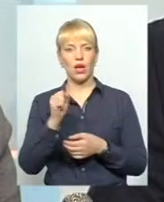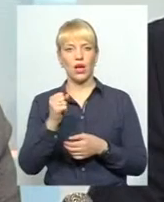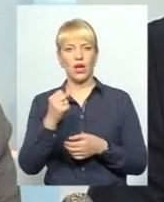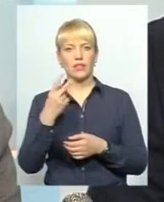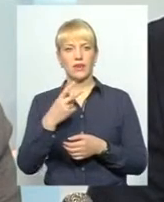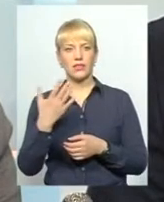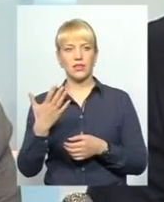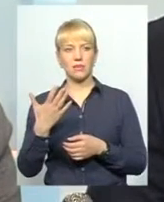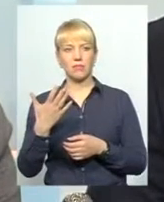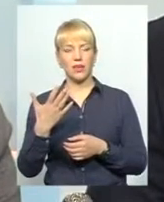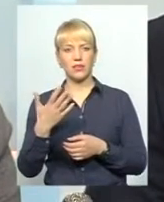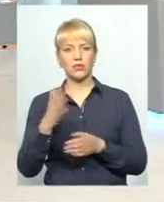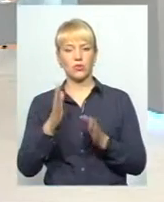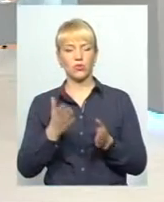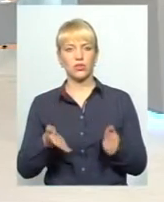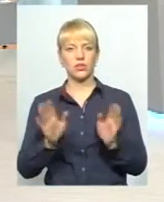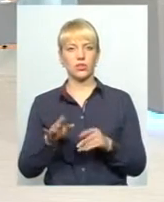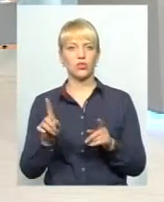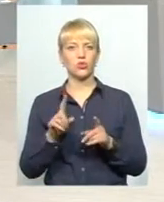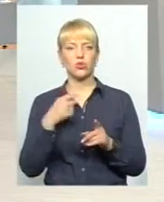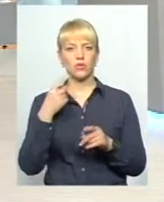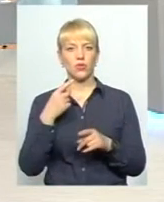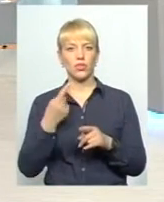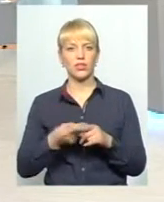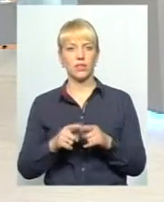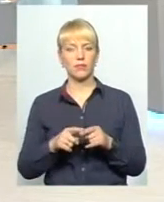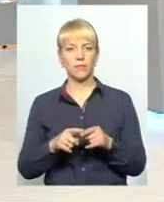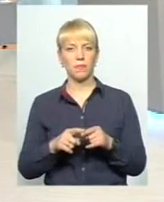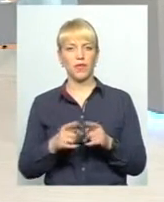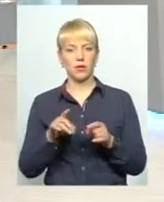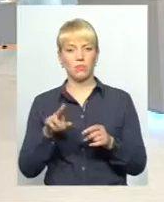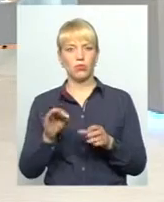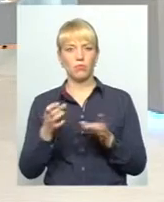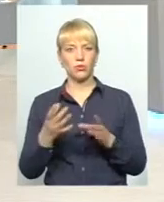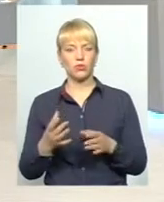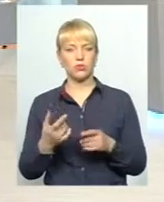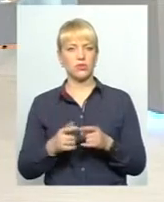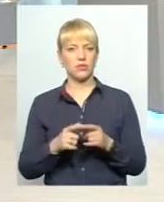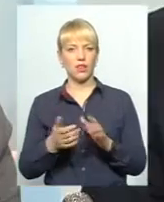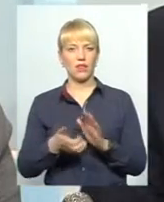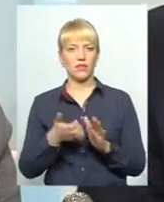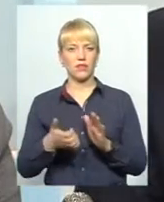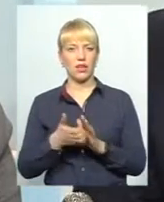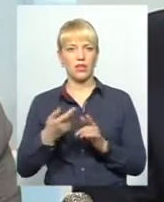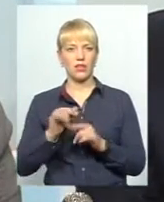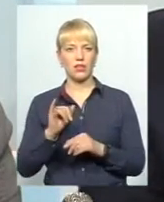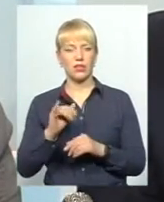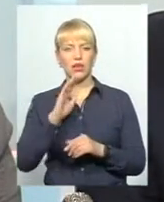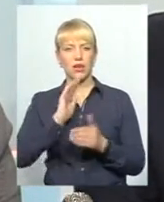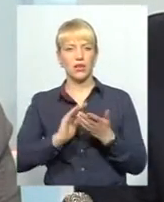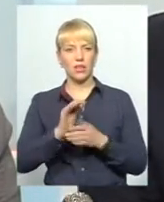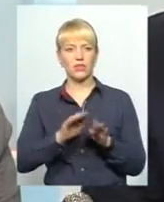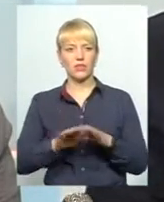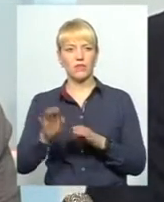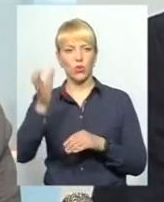тільки по результатах ЗНО залишилось. Тобто, про що говоримо? Ну так, по-простому. Натянуті золоті медалі. Тобто, якість, рівень